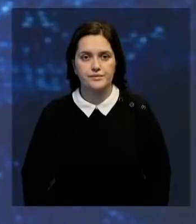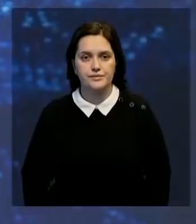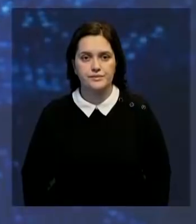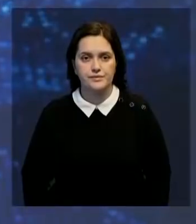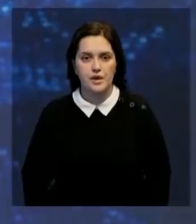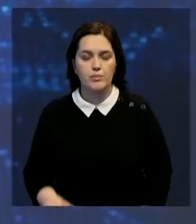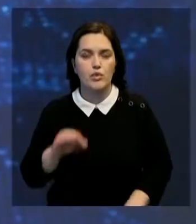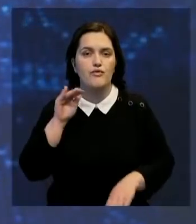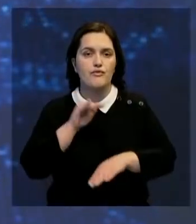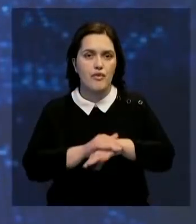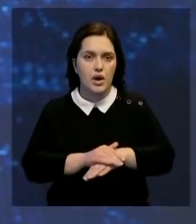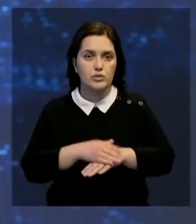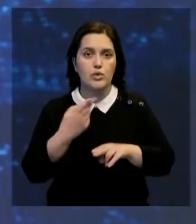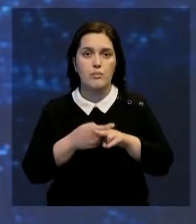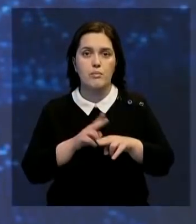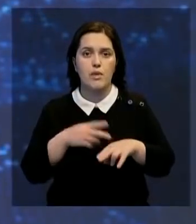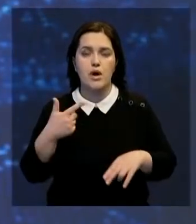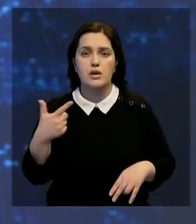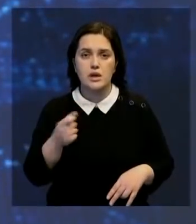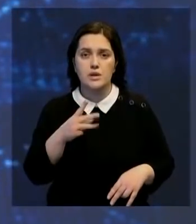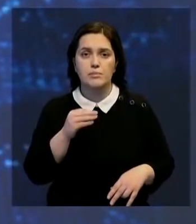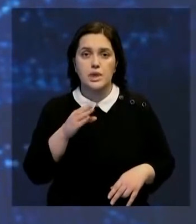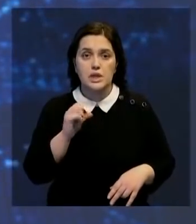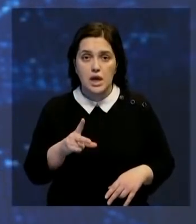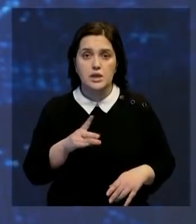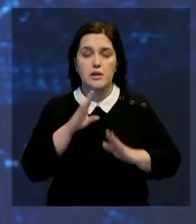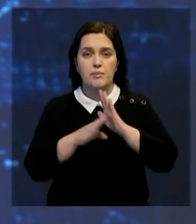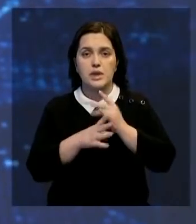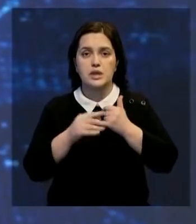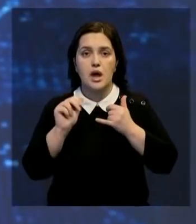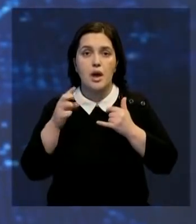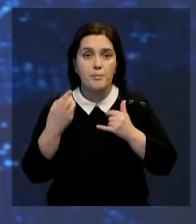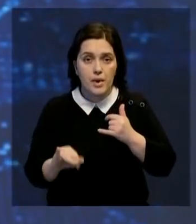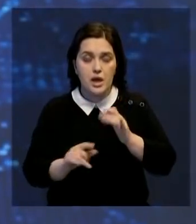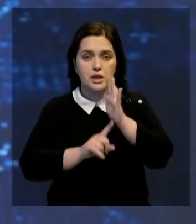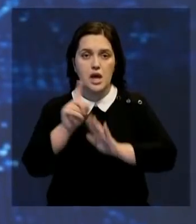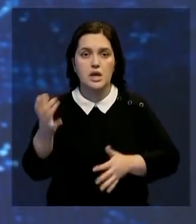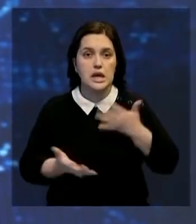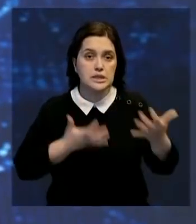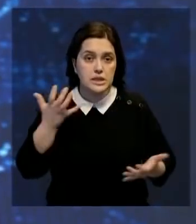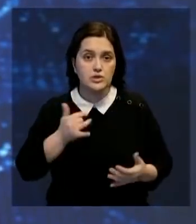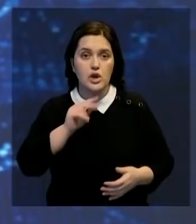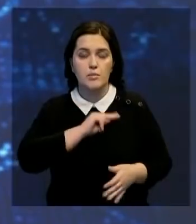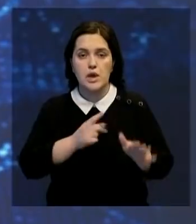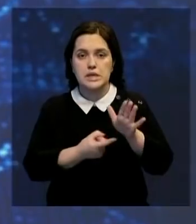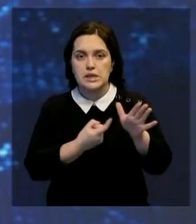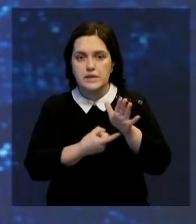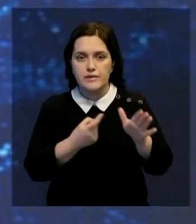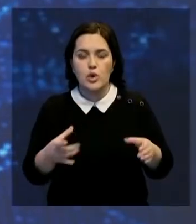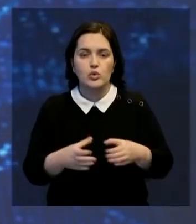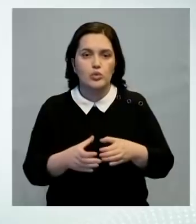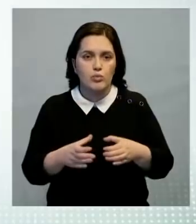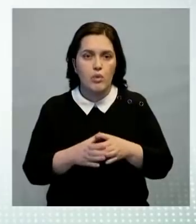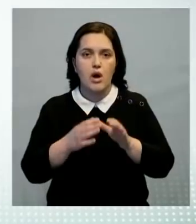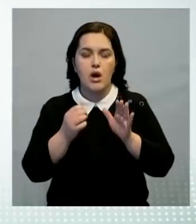По факту выброса метана на шахте Абайская в Карагандинской области начато расследование. На месте происшествия работает следственная оперативная группа.